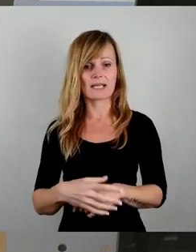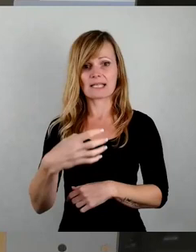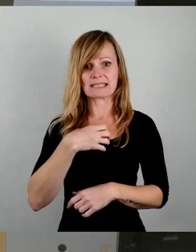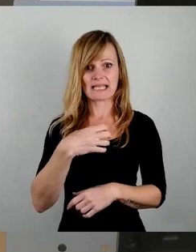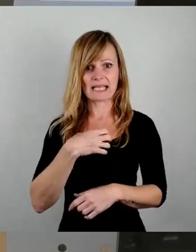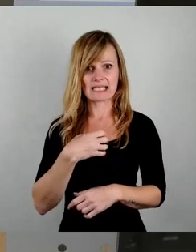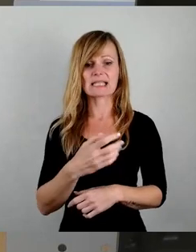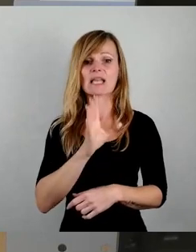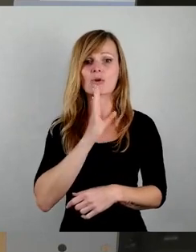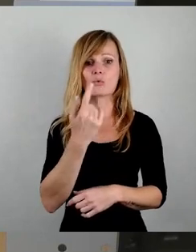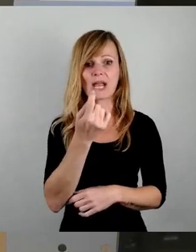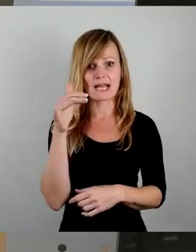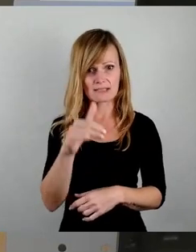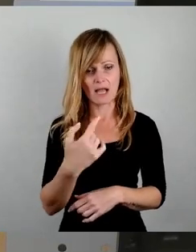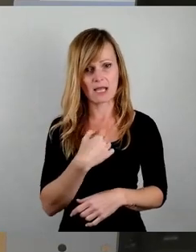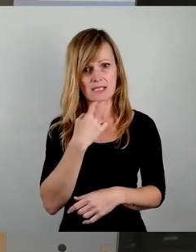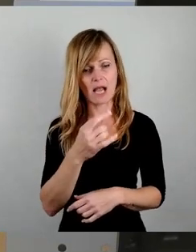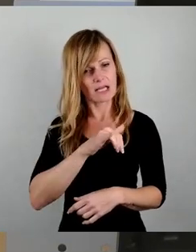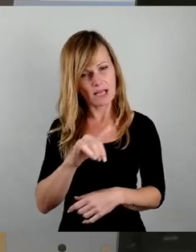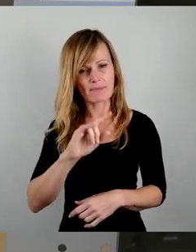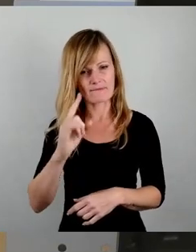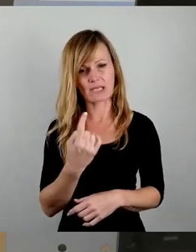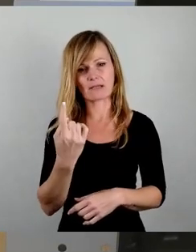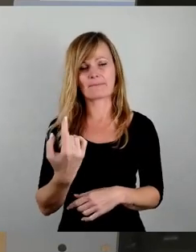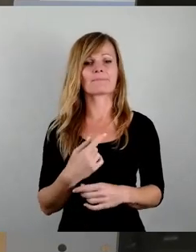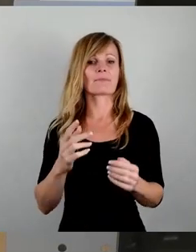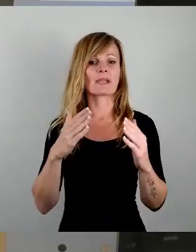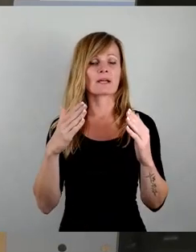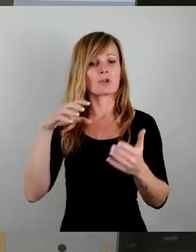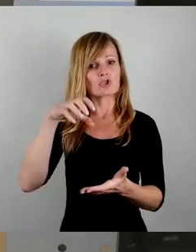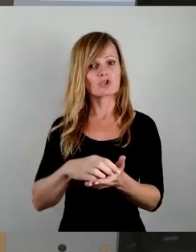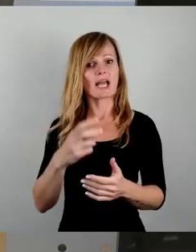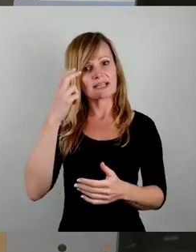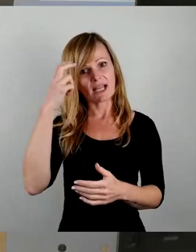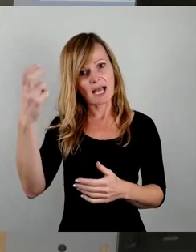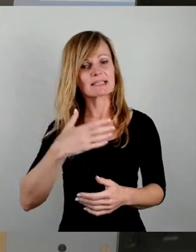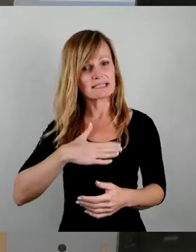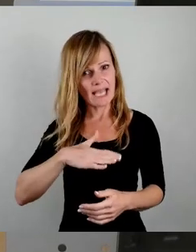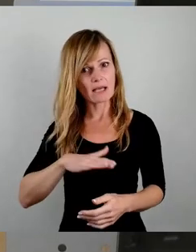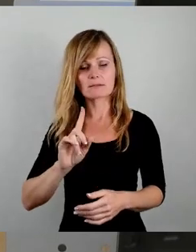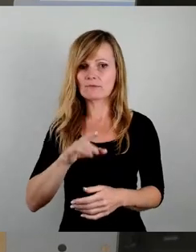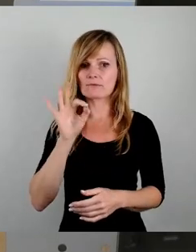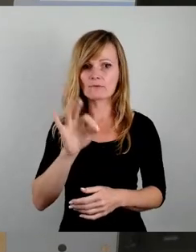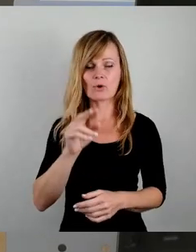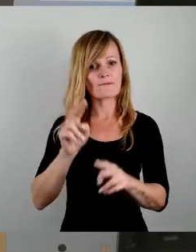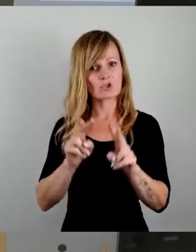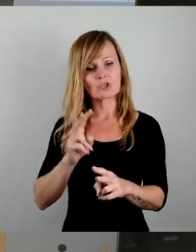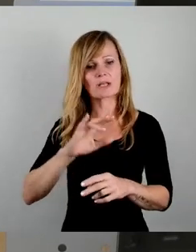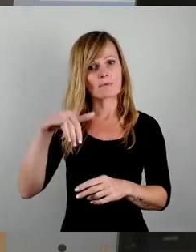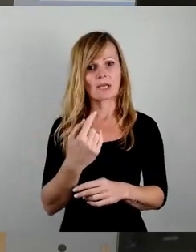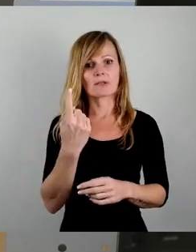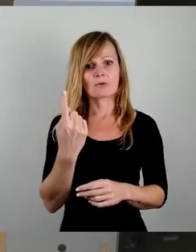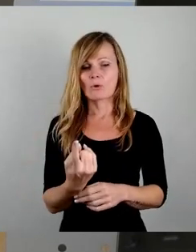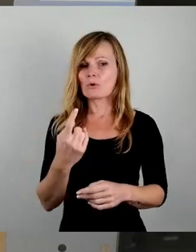Geld da, sage ich immer wieder, und die Stadtrat gibt es gern für verschiedene Projekte in Größenordnung aus, ohne mit der